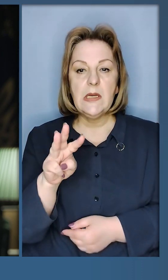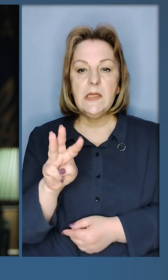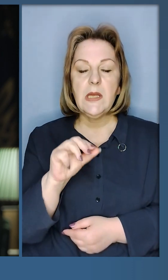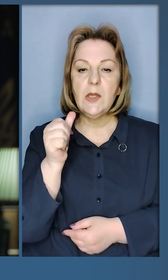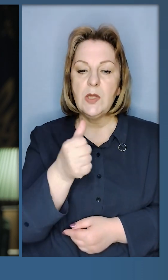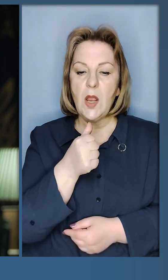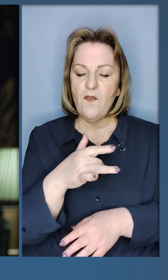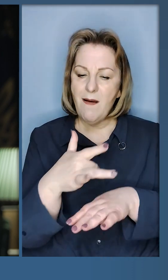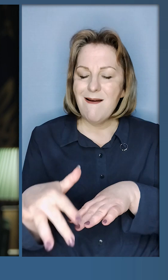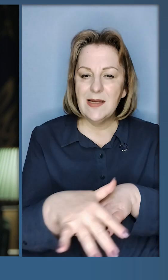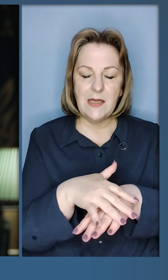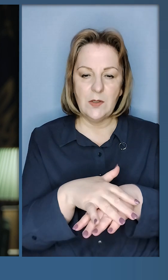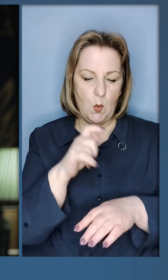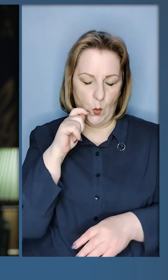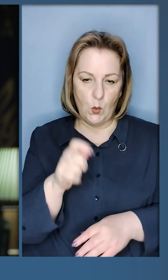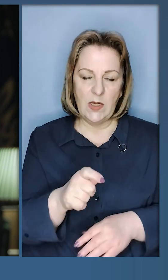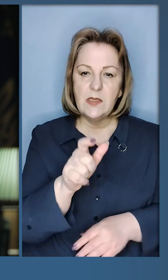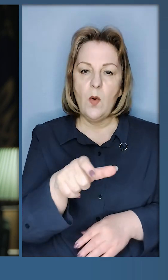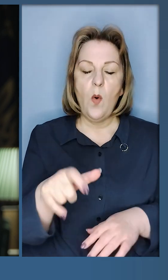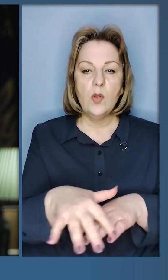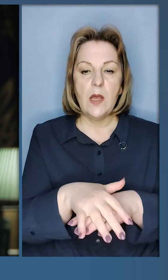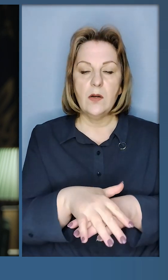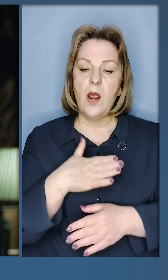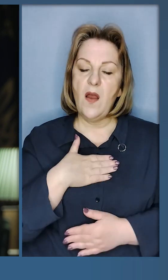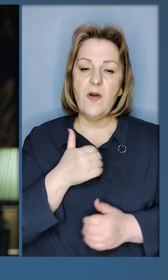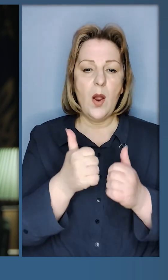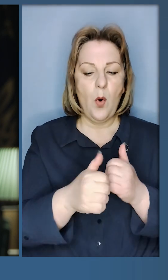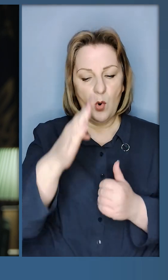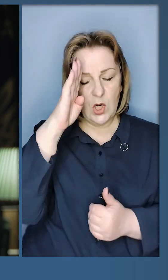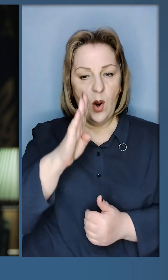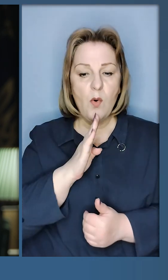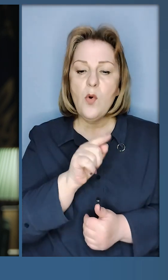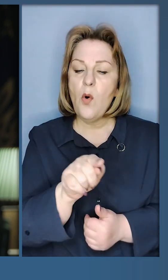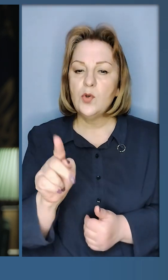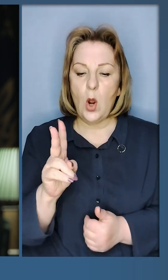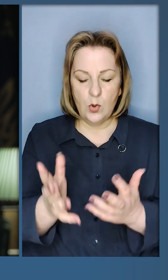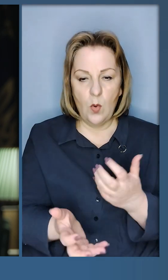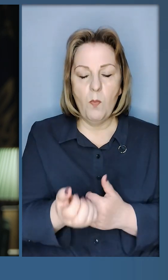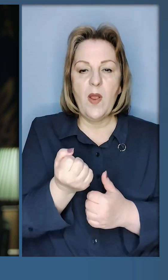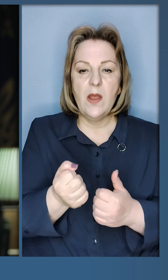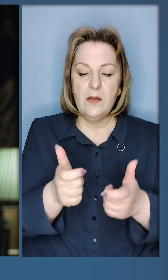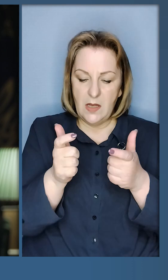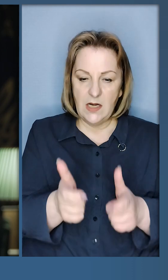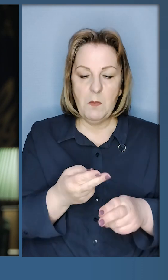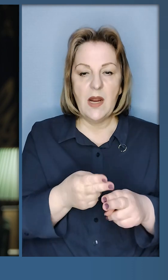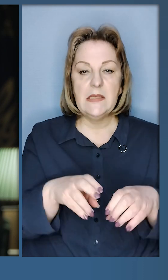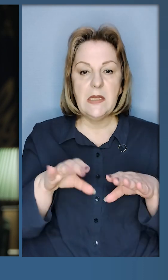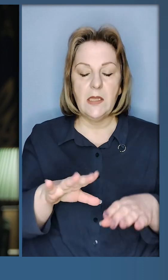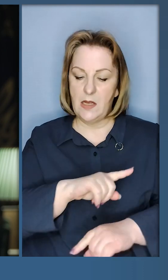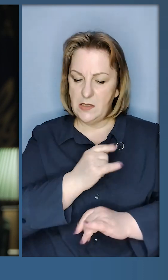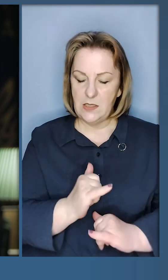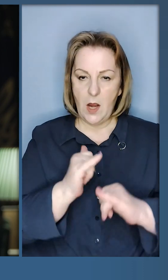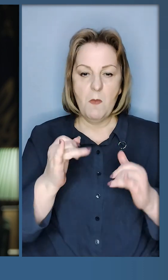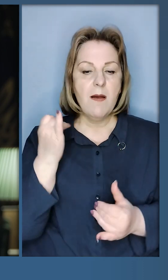-33 років геноцидом українського народу. Вдячний кожному і кожній, хто підтримав